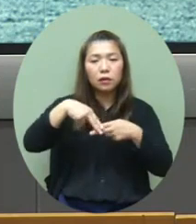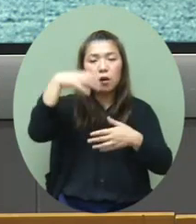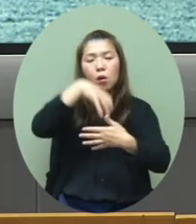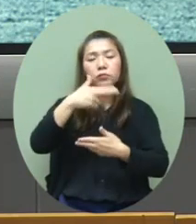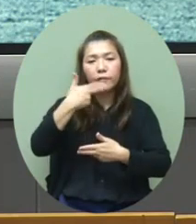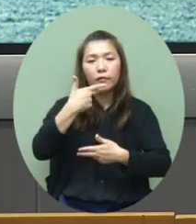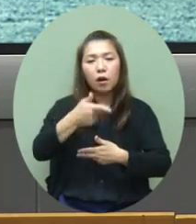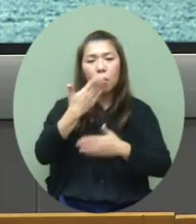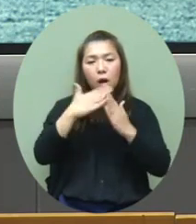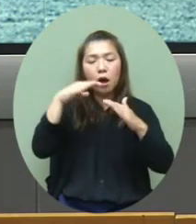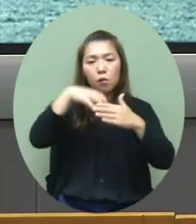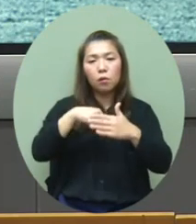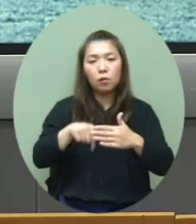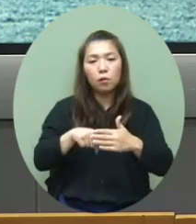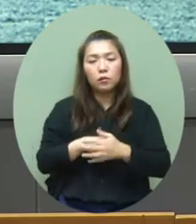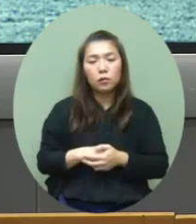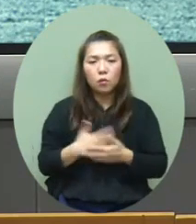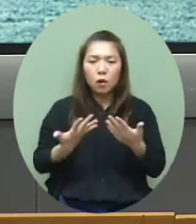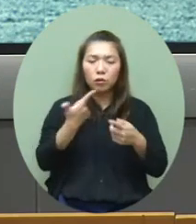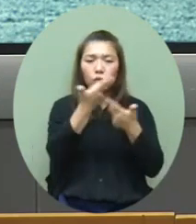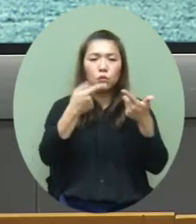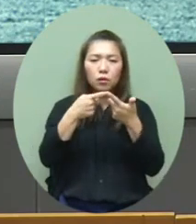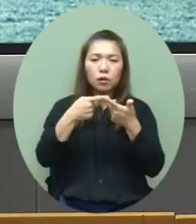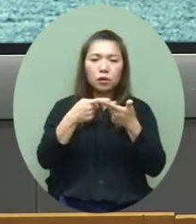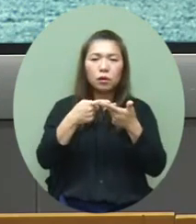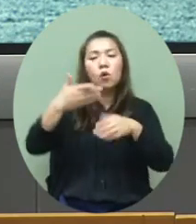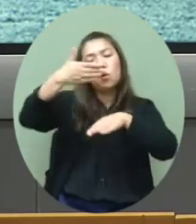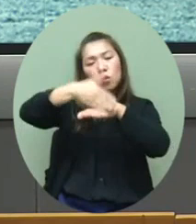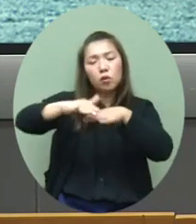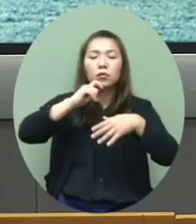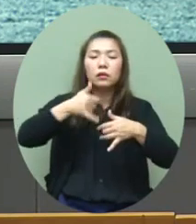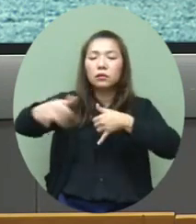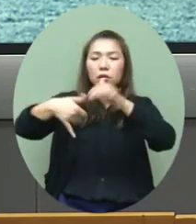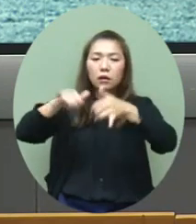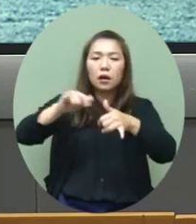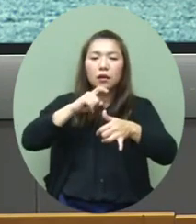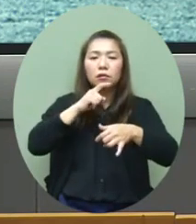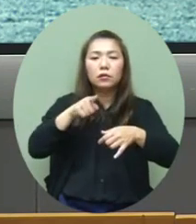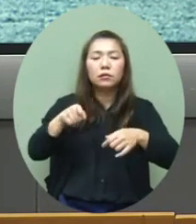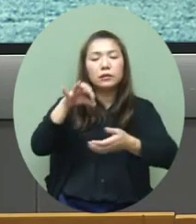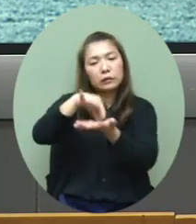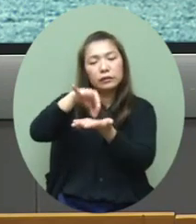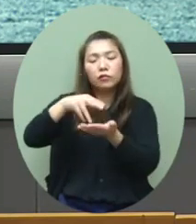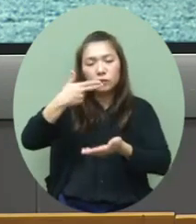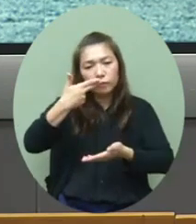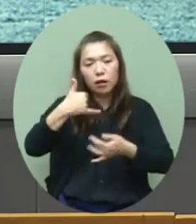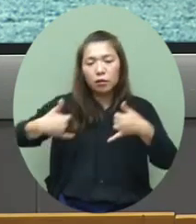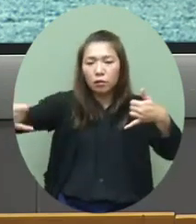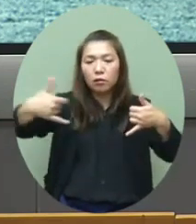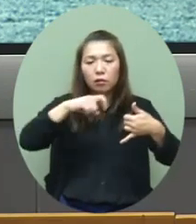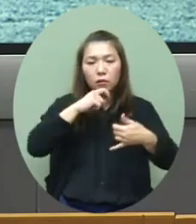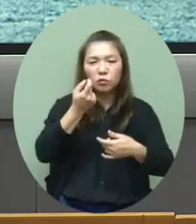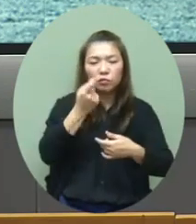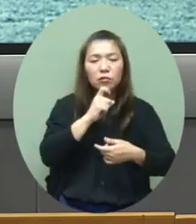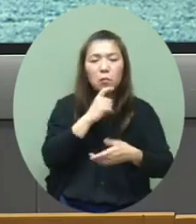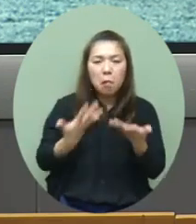的那有時候可能比較多人又會出去離開餐廳外面少許的地方吃飯那這些